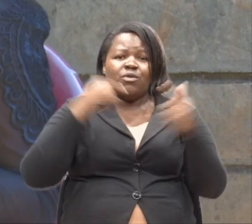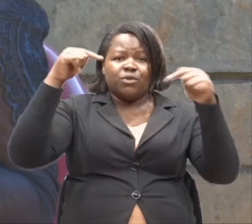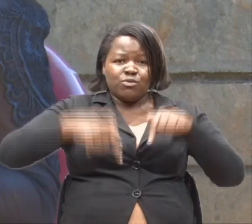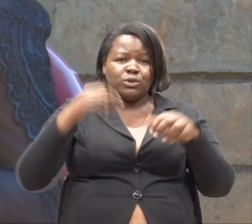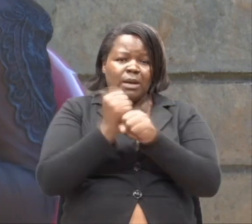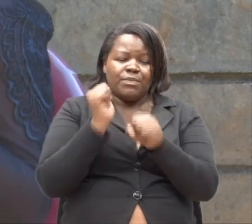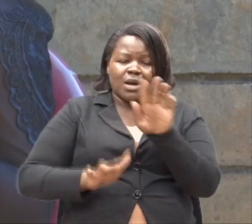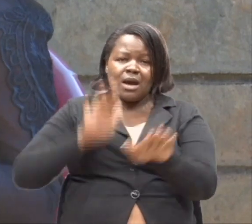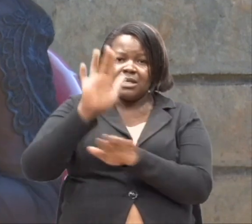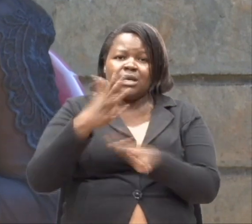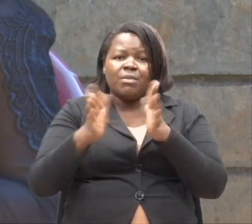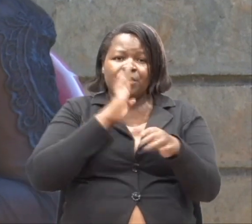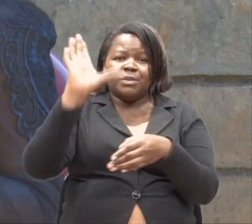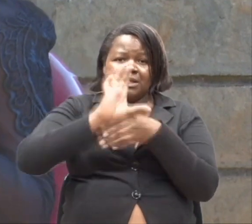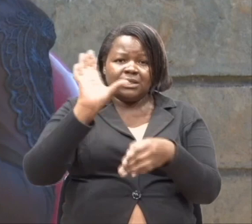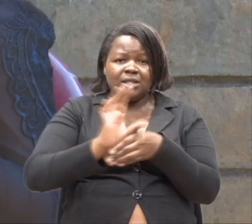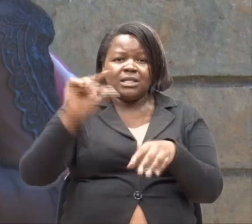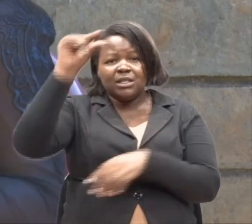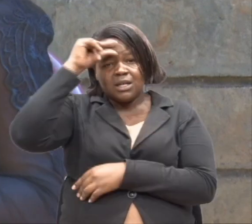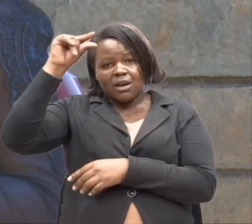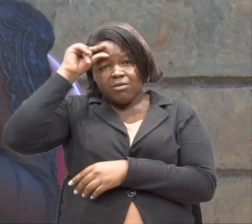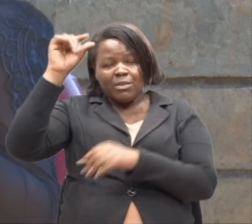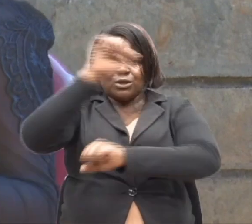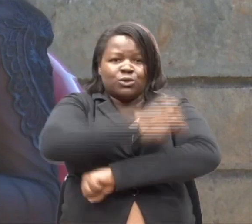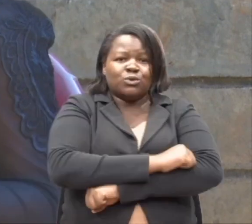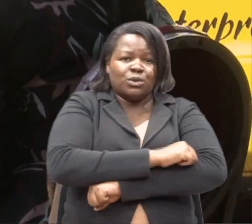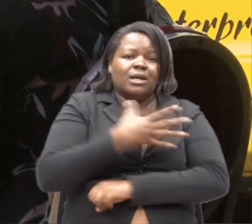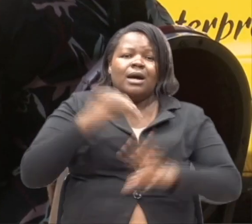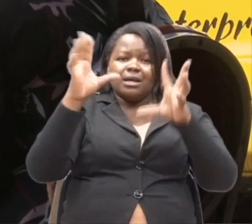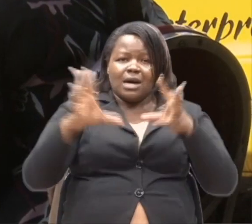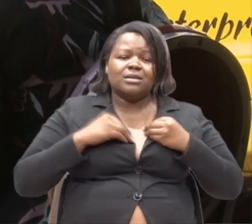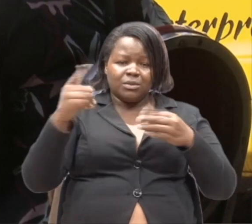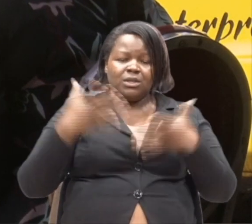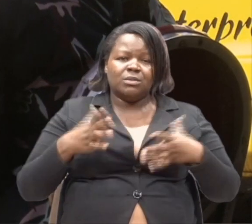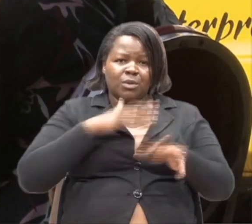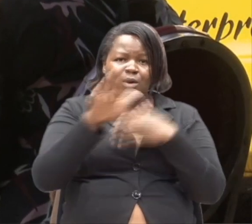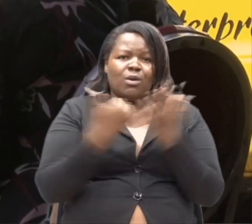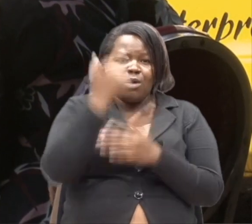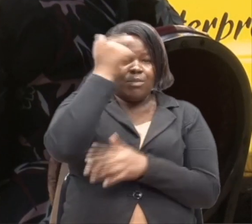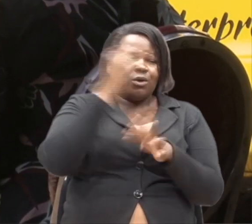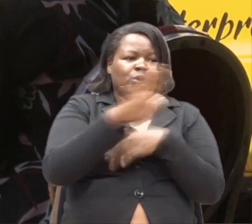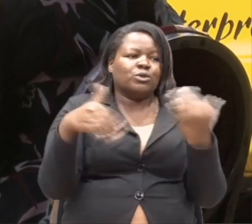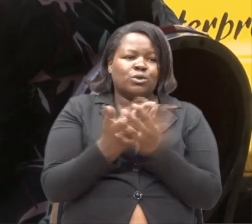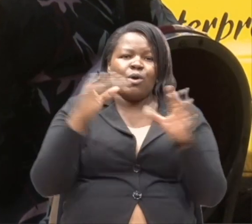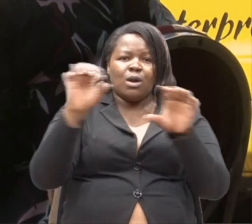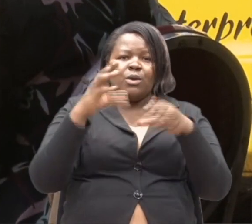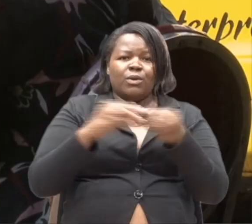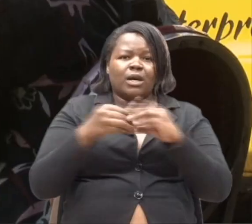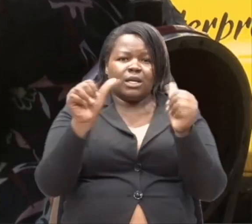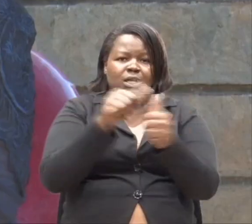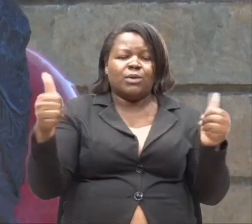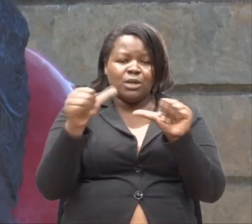Ebu fanya hatua. Iwe ni kanisani. Hali ya serikali. Shule. Tuwakubali wote manake sisi. Tumeumbwa